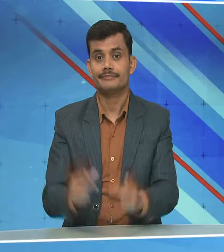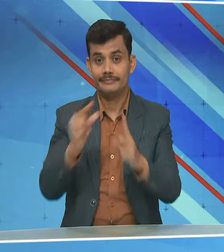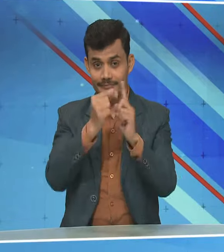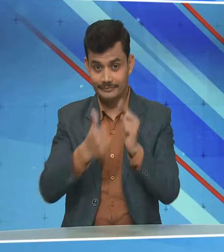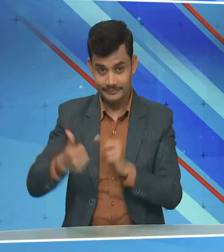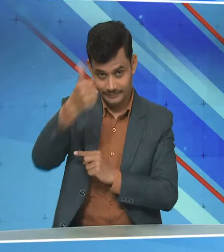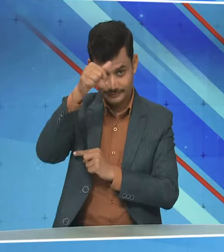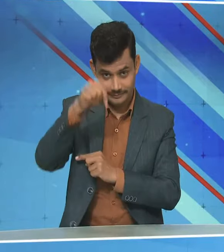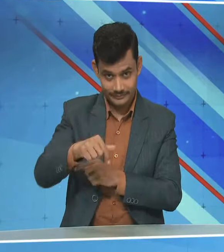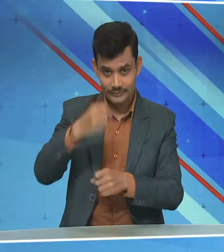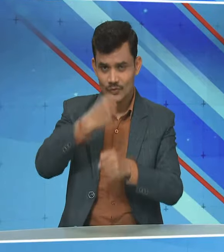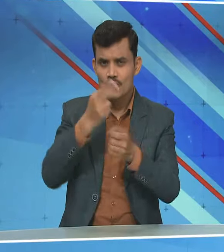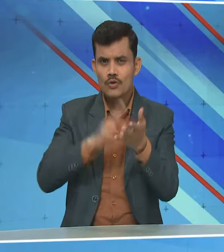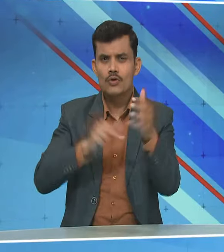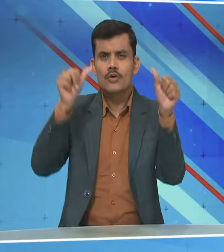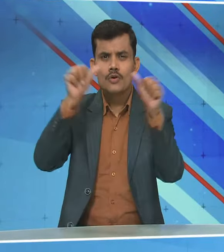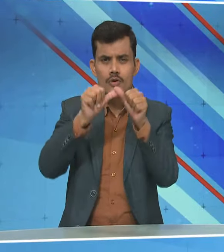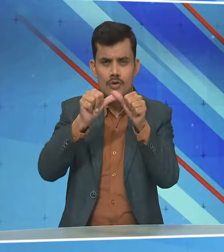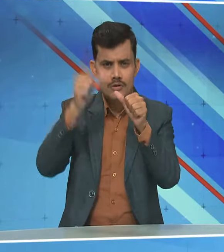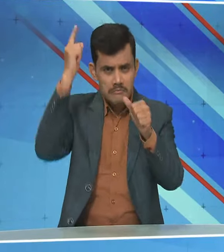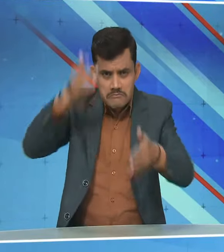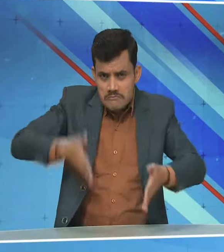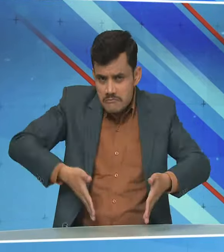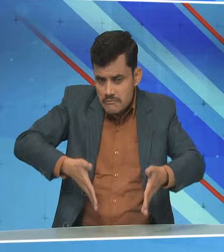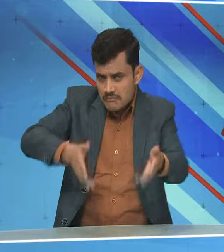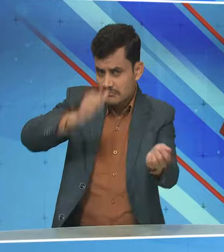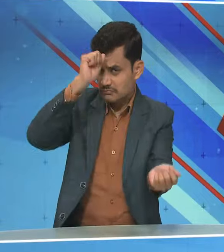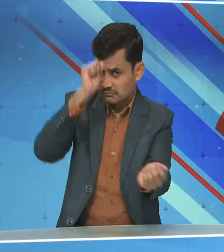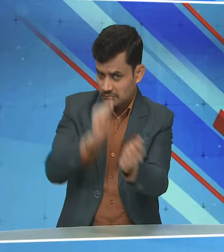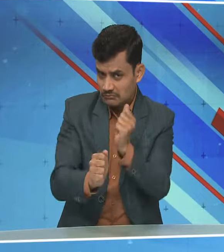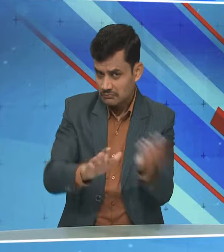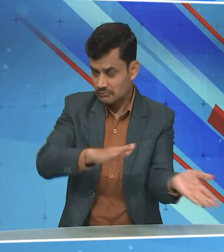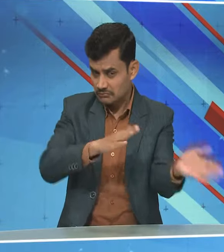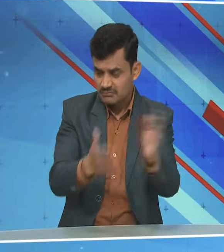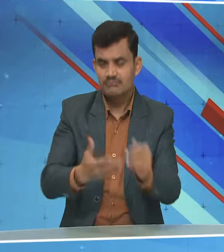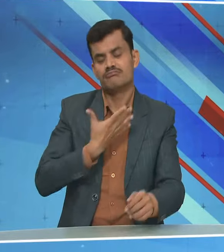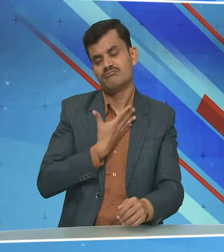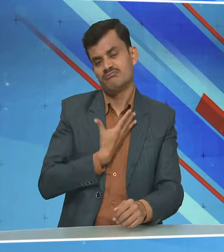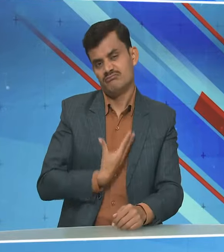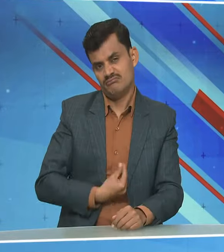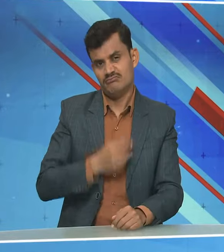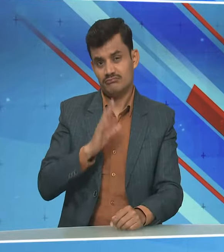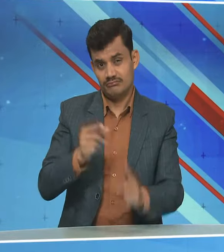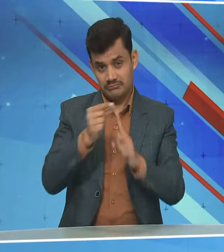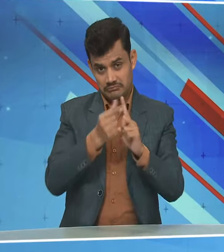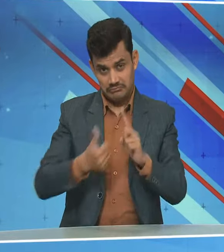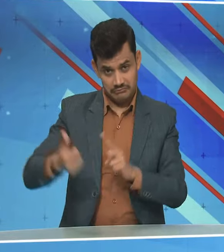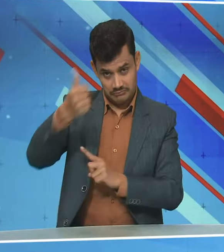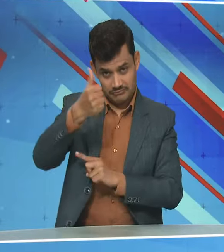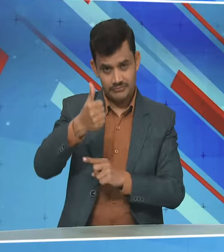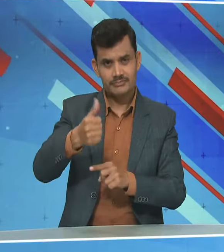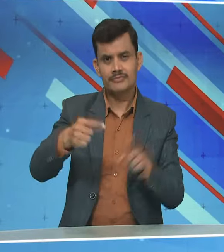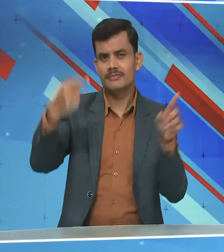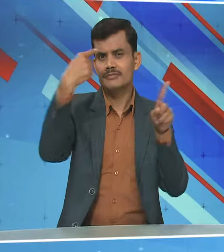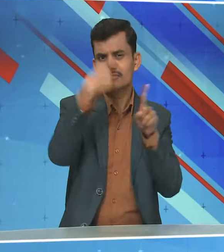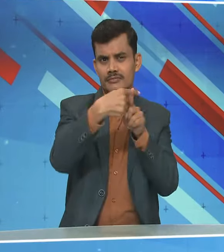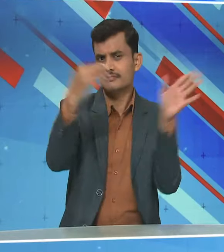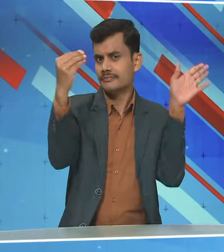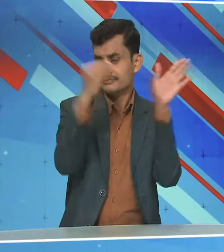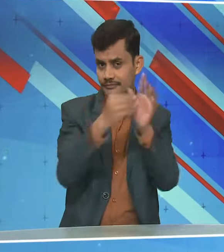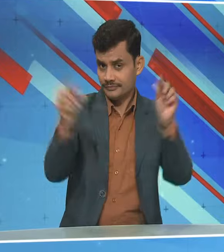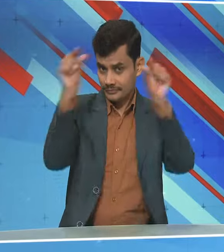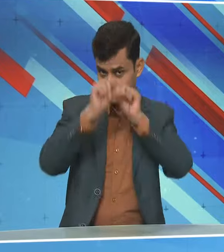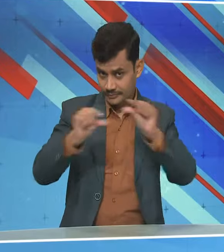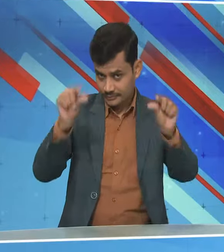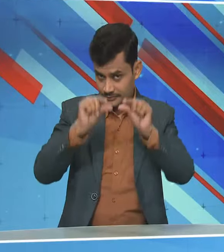राश्टपती द्रॉबदी मुर्मू ने गुणा सडक दुरगटना पर दुख जताया है राश्टपती ने सोशल मीडिया प्लाटफॉर्म एक्स